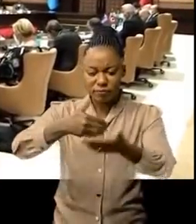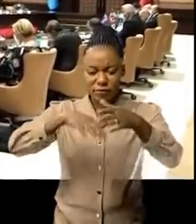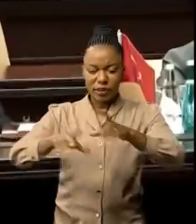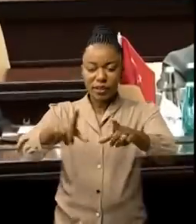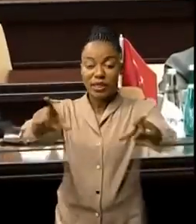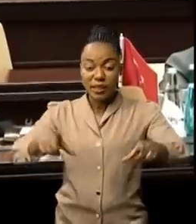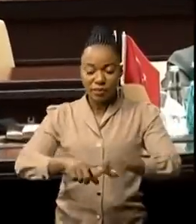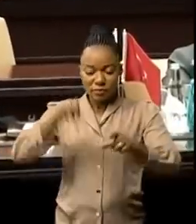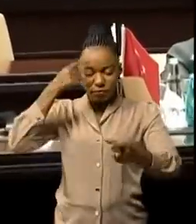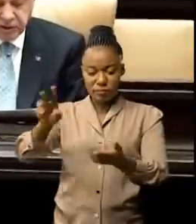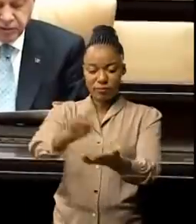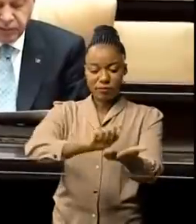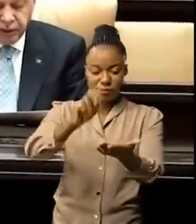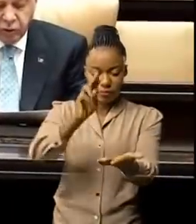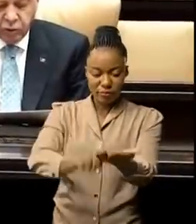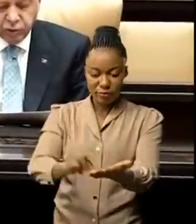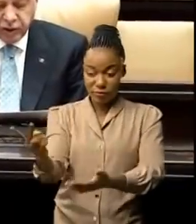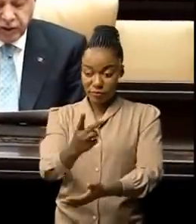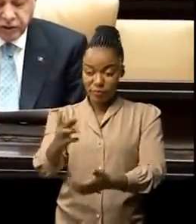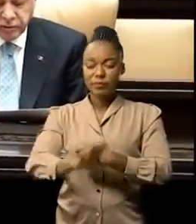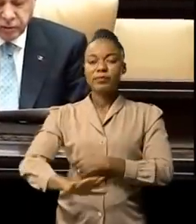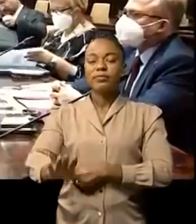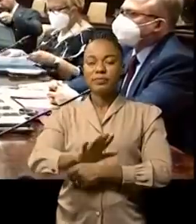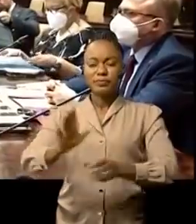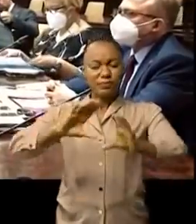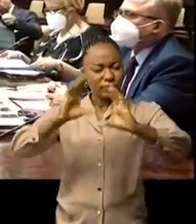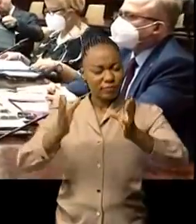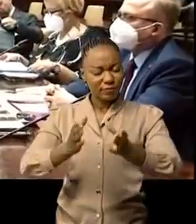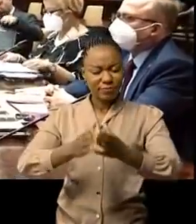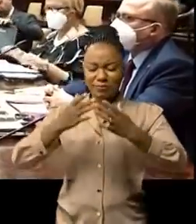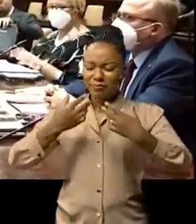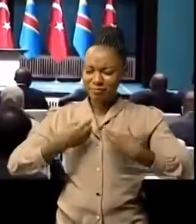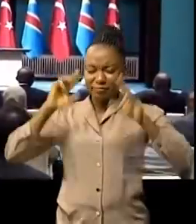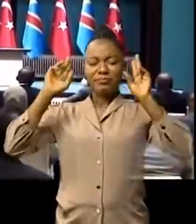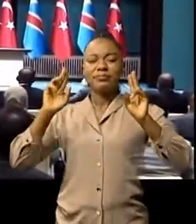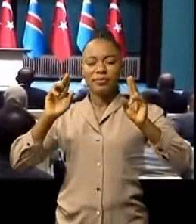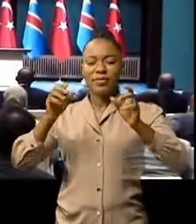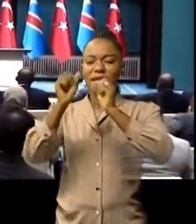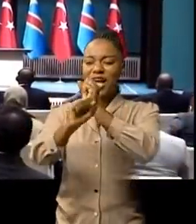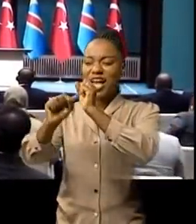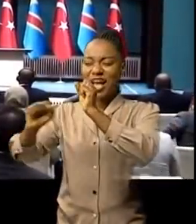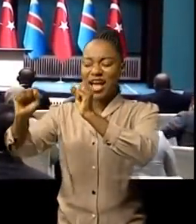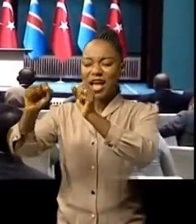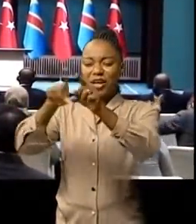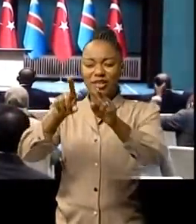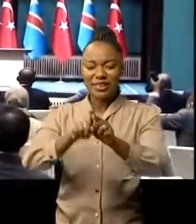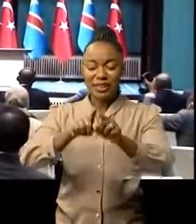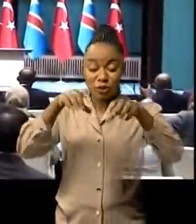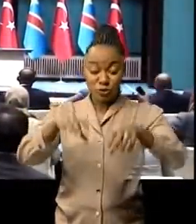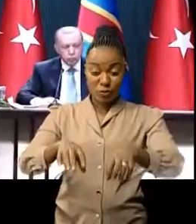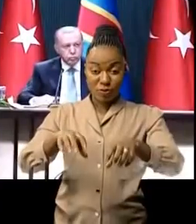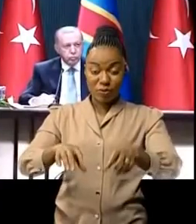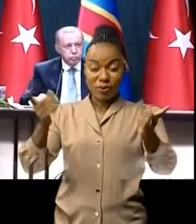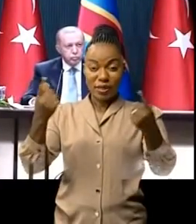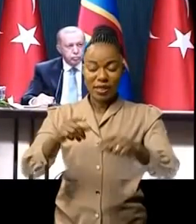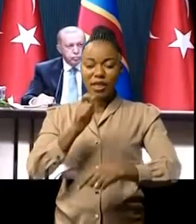signature des accords bilatéraux entre les deux pays. Tout sera explicité devant les médias turcs et congolais lors d'une conférence